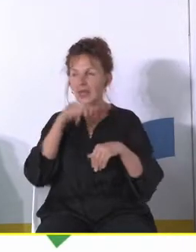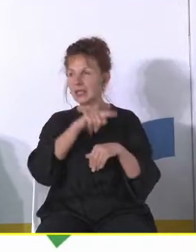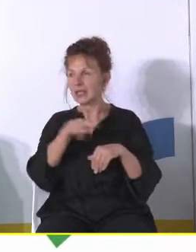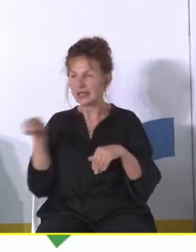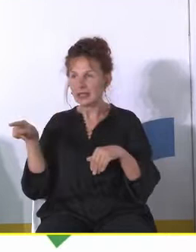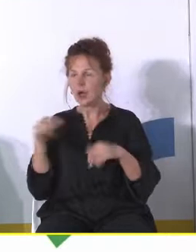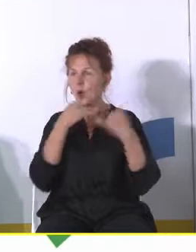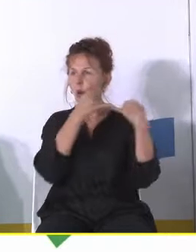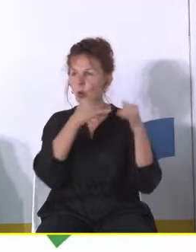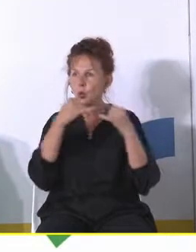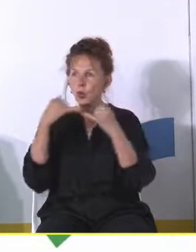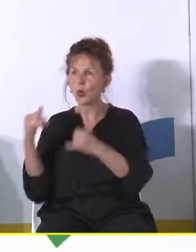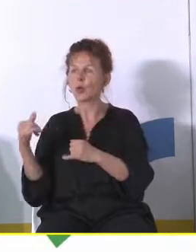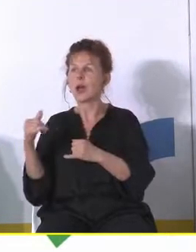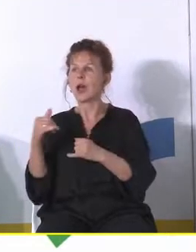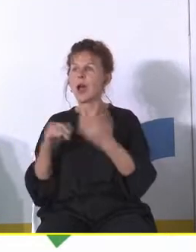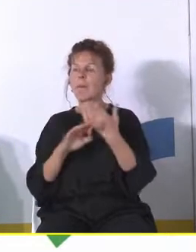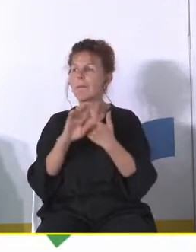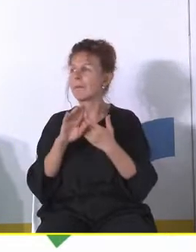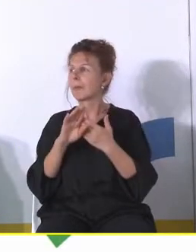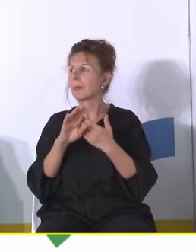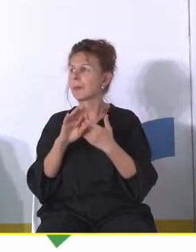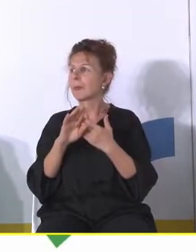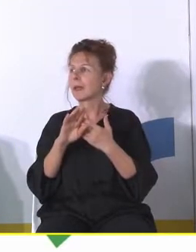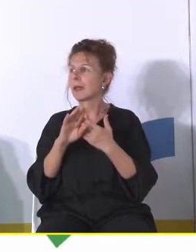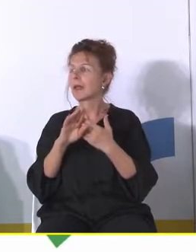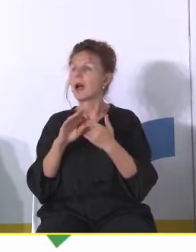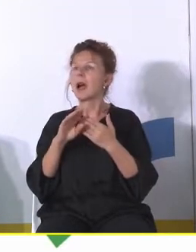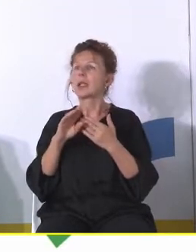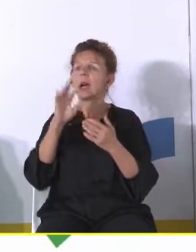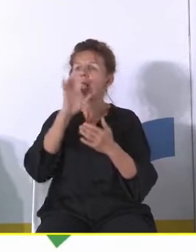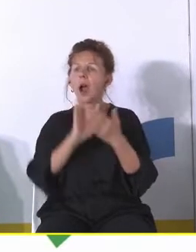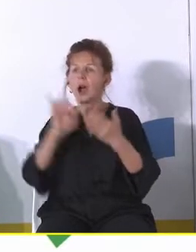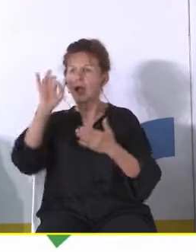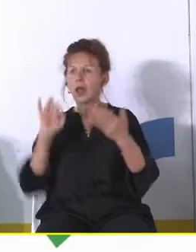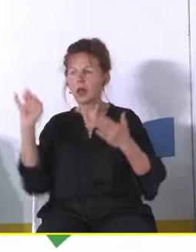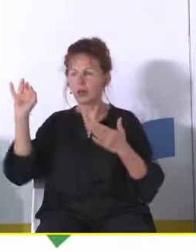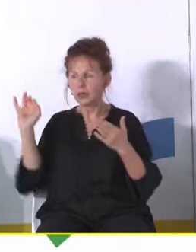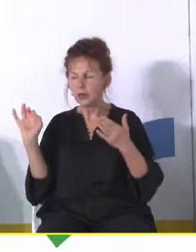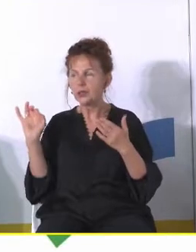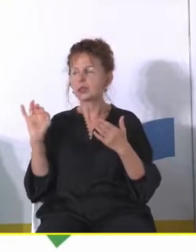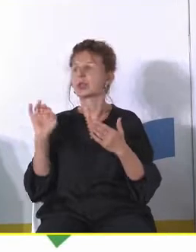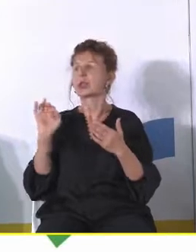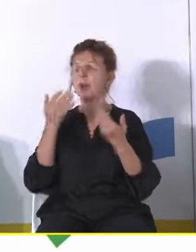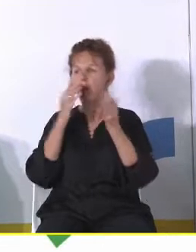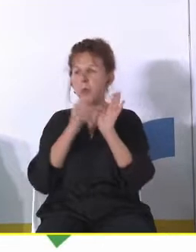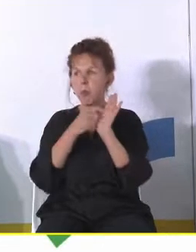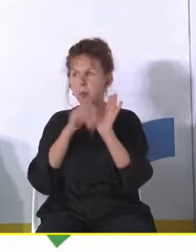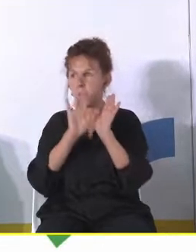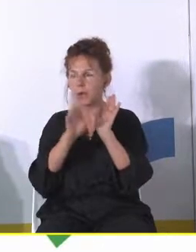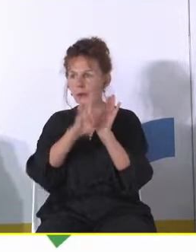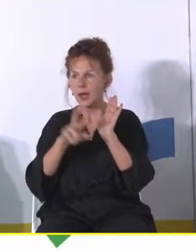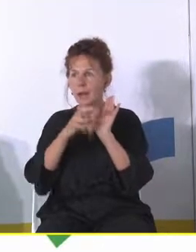różnych przedstawiciel graficznych graficznym przedstawianiu